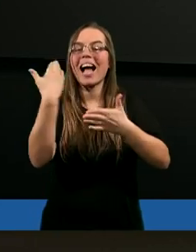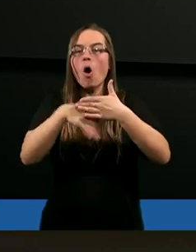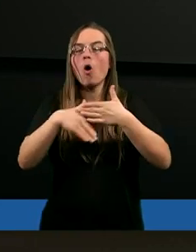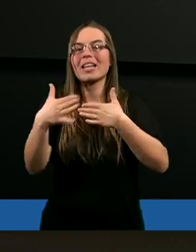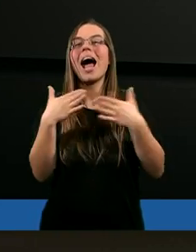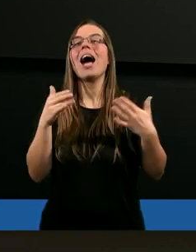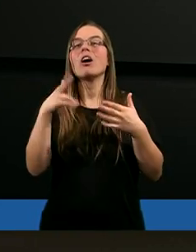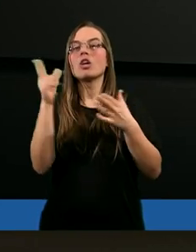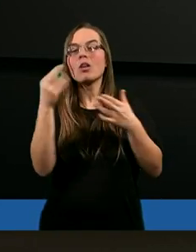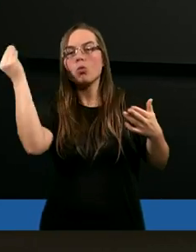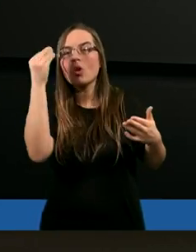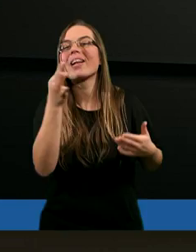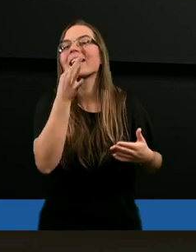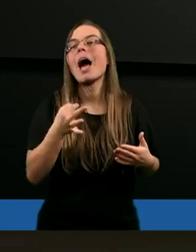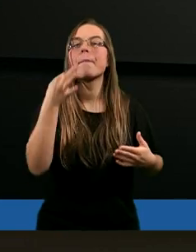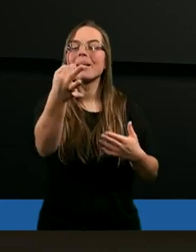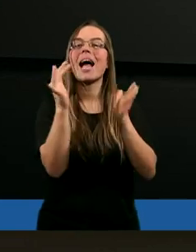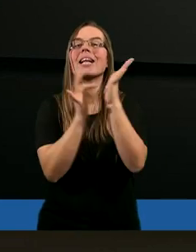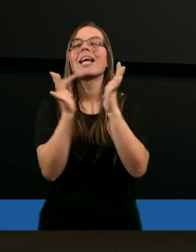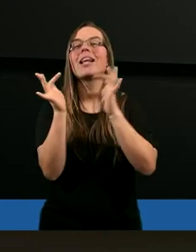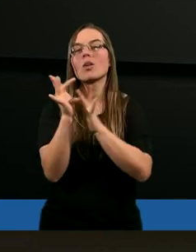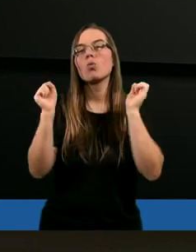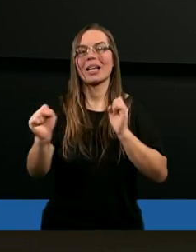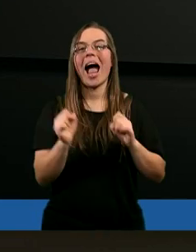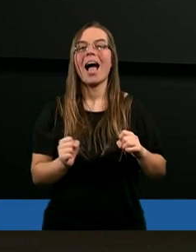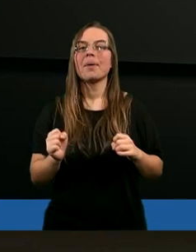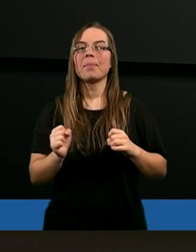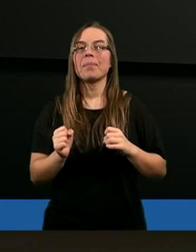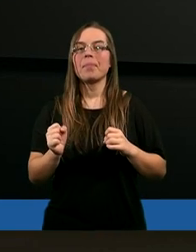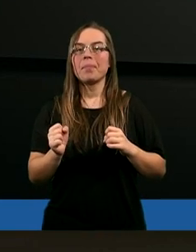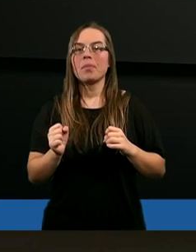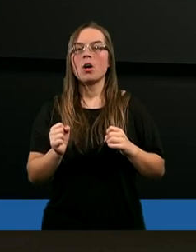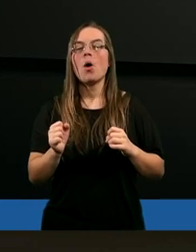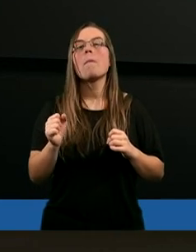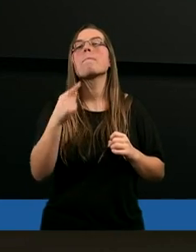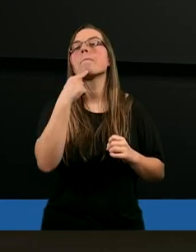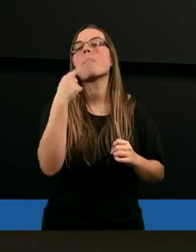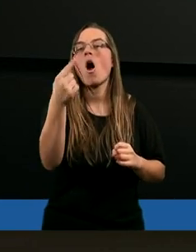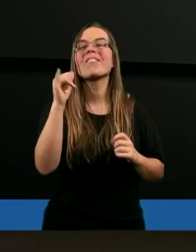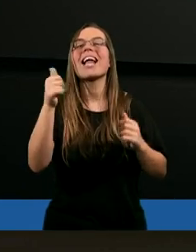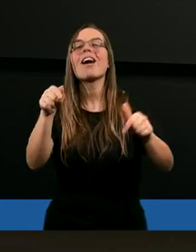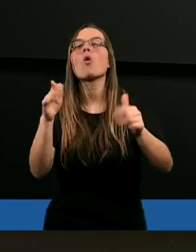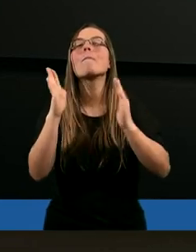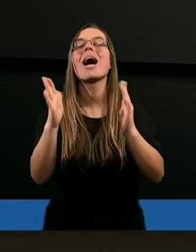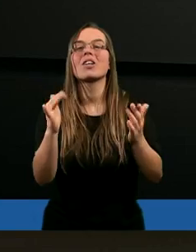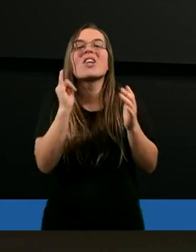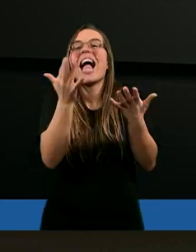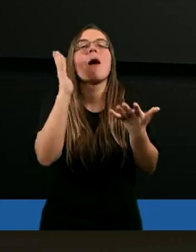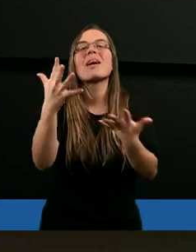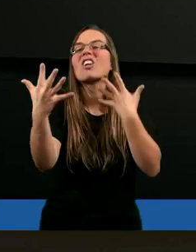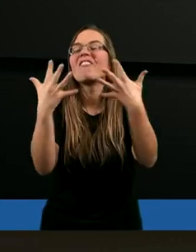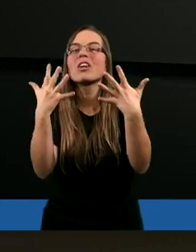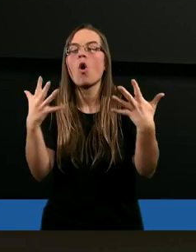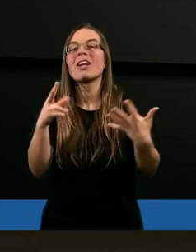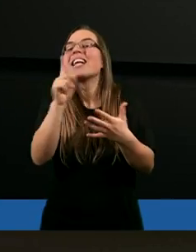uczniowie kiedyś zapytali Pana Jezusa, powiedz, jak to będzie, jak to będzie wyglądało,